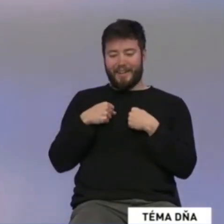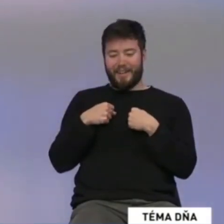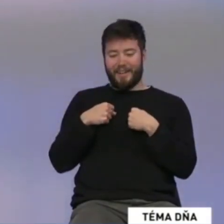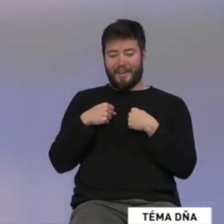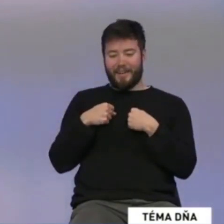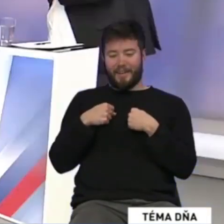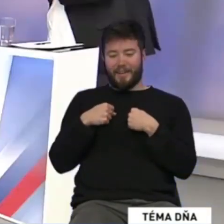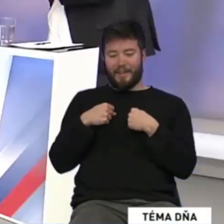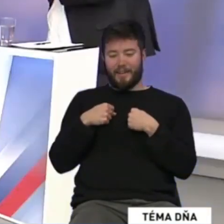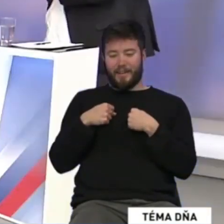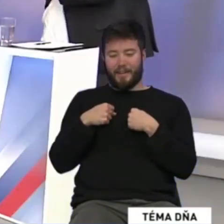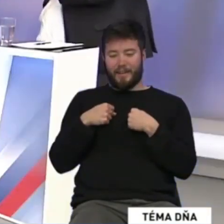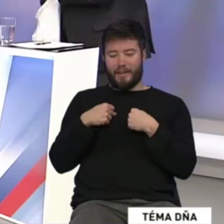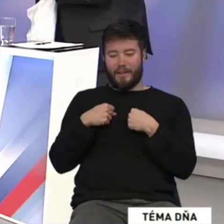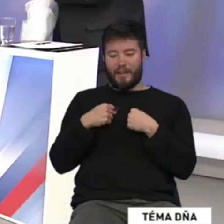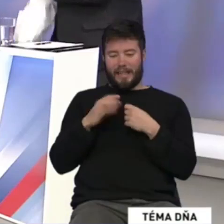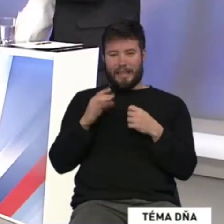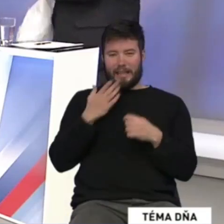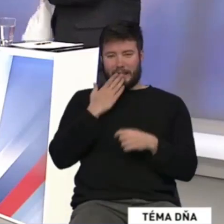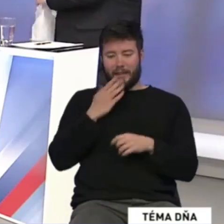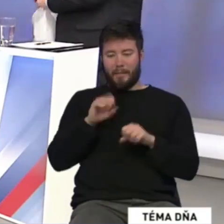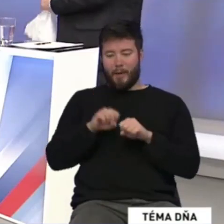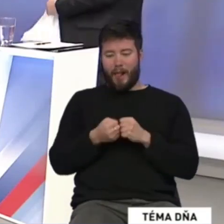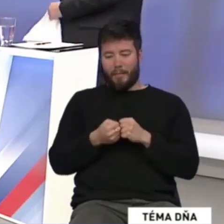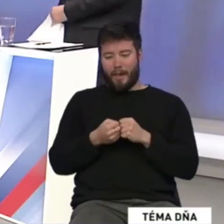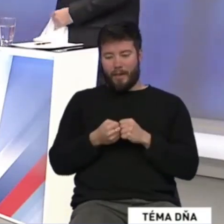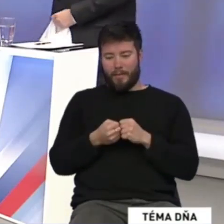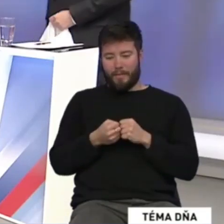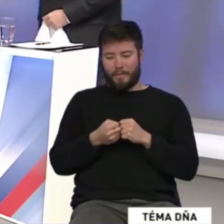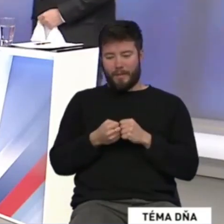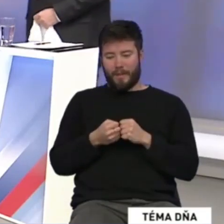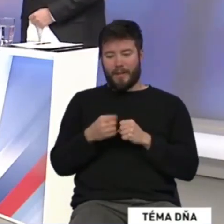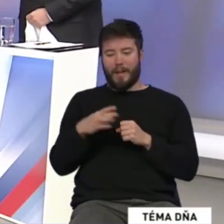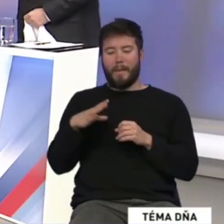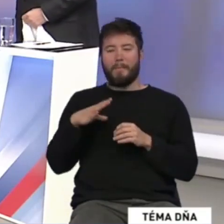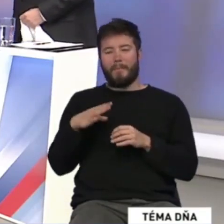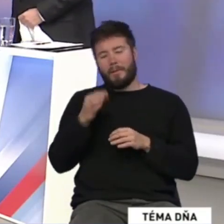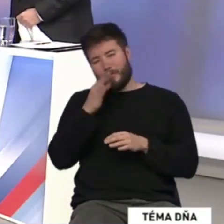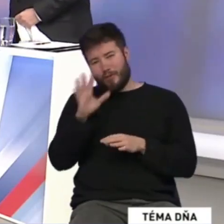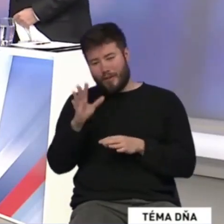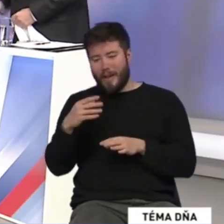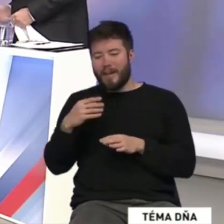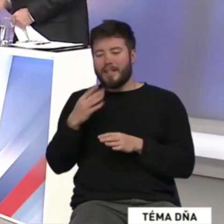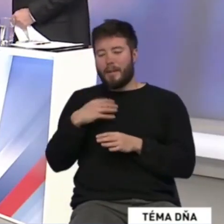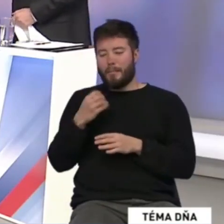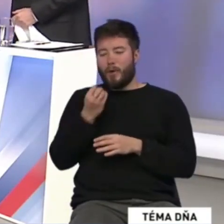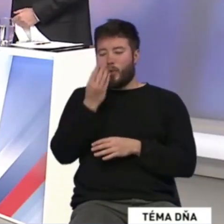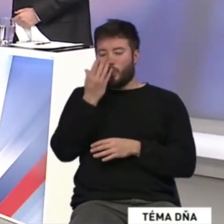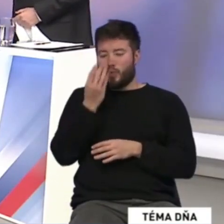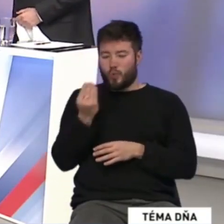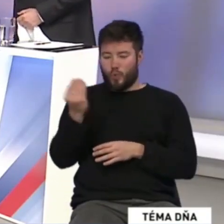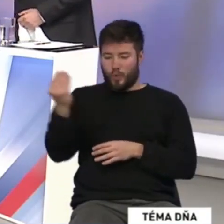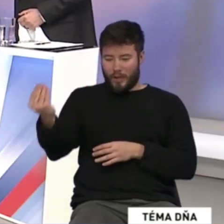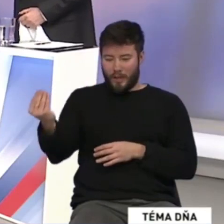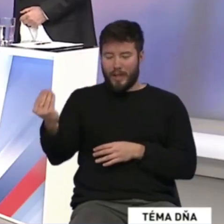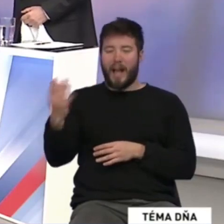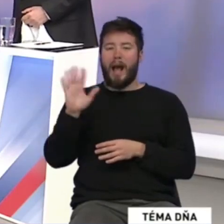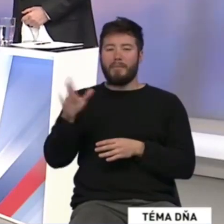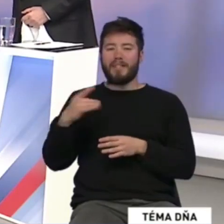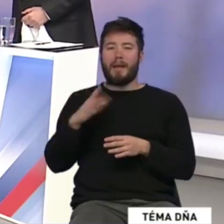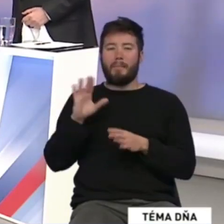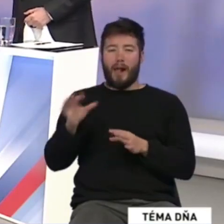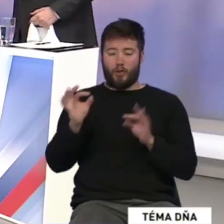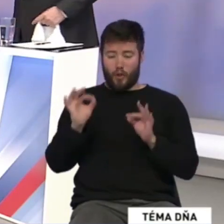polamalo. Takže takto, pani poslankyňa, chcel by som vám dať družičku, aby sme sa mali dobre